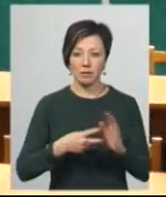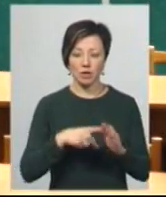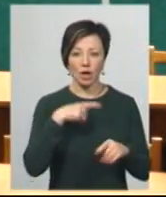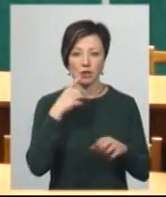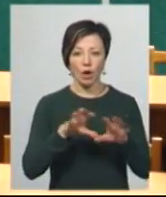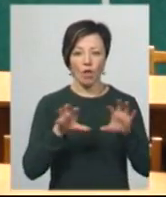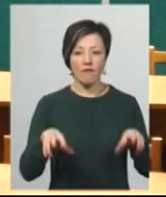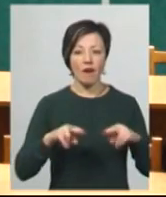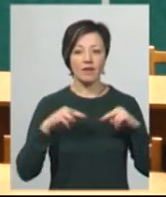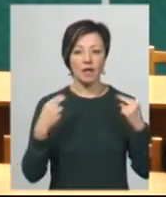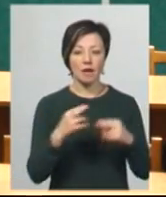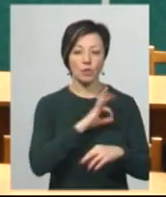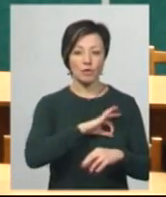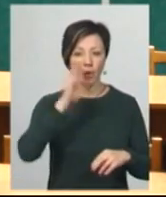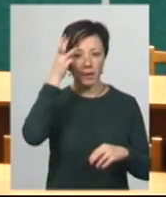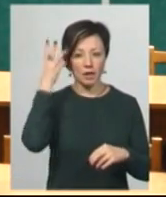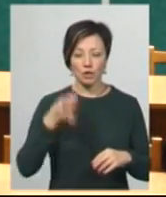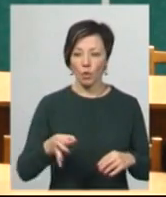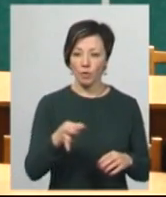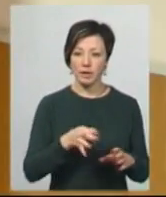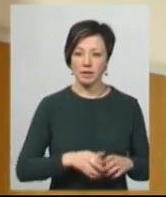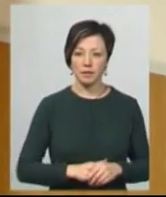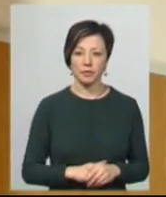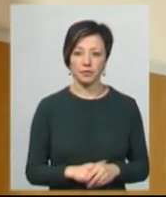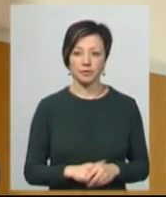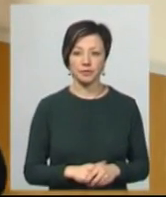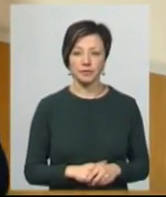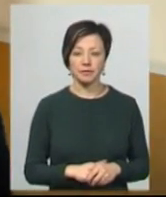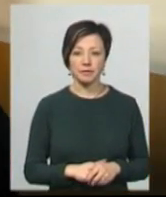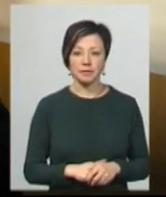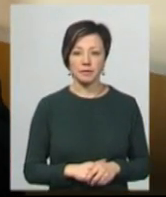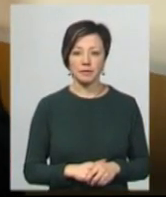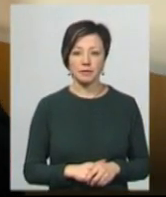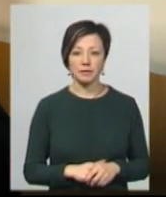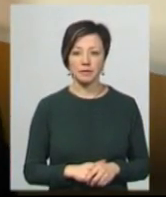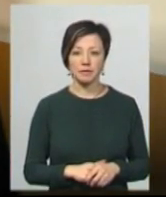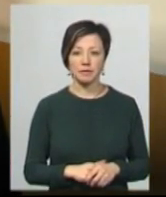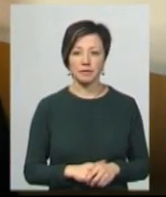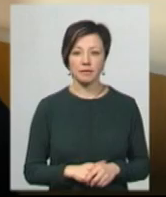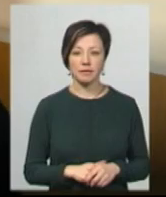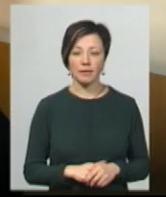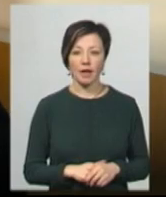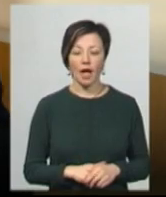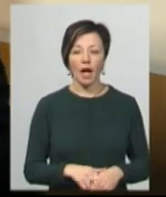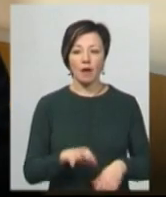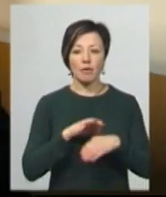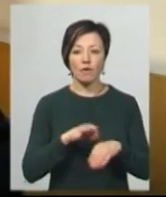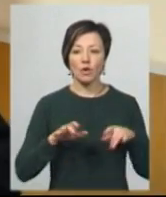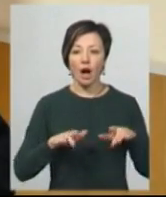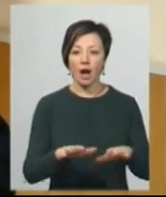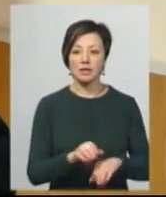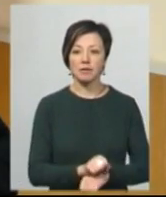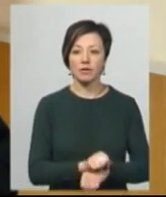каже глава Федерації профспілок Хмельницької області Геннадій Харковський. Іти проводить акції, мітінгувати,